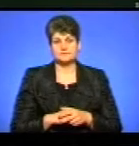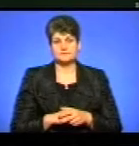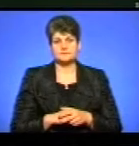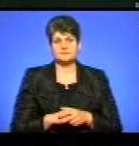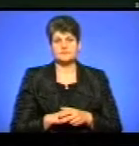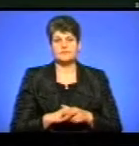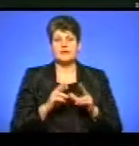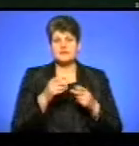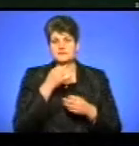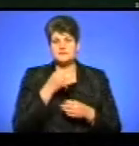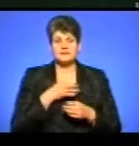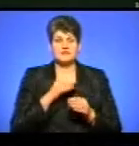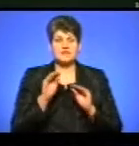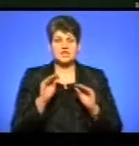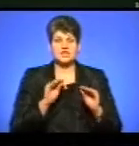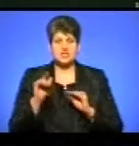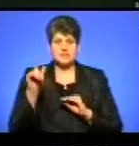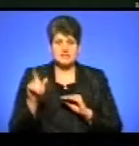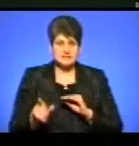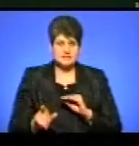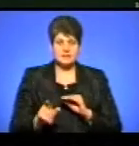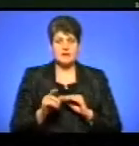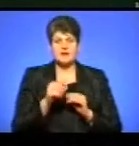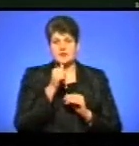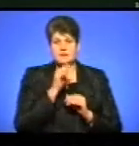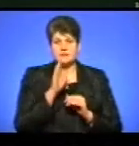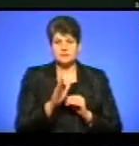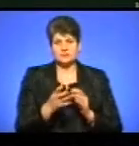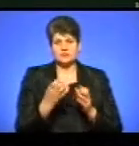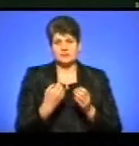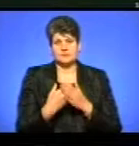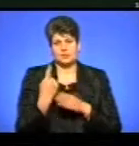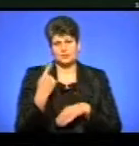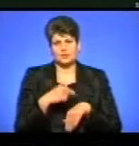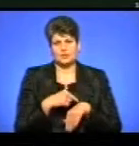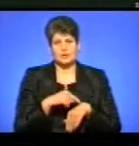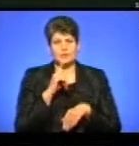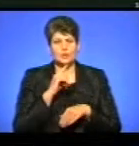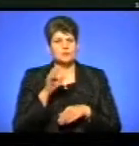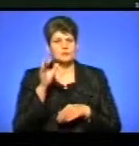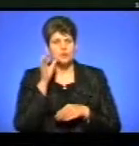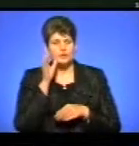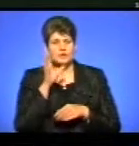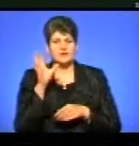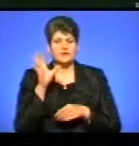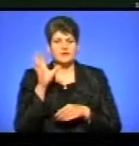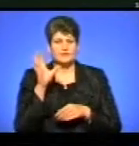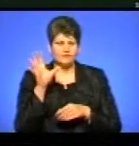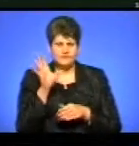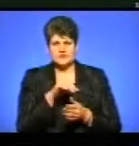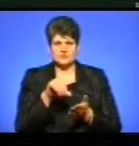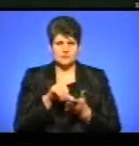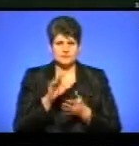Як нам повідомив режисер фільму Андрій Мрига, кастинг триватиме ще близько години, поки прослуховування не пройдуть усі учасники.